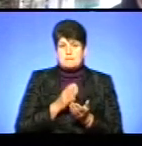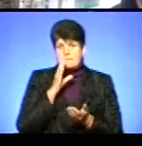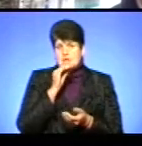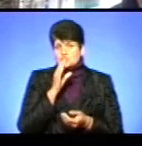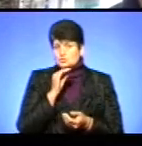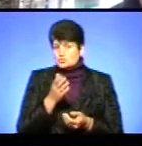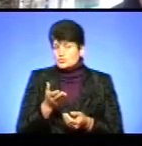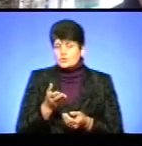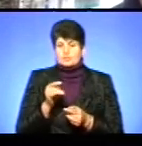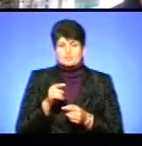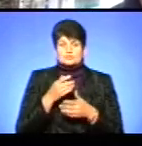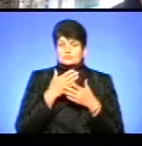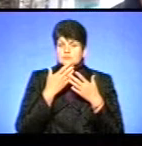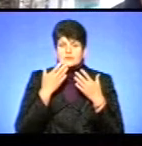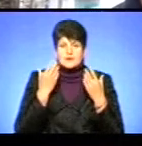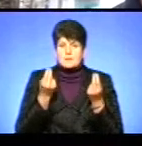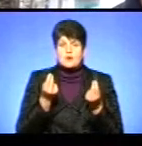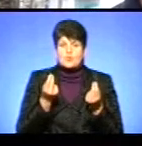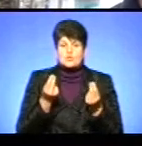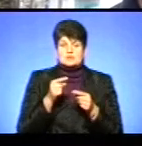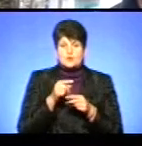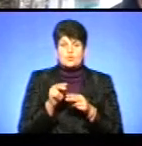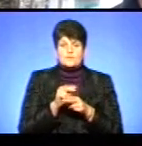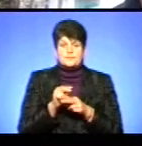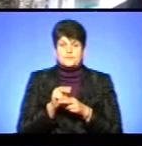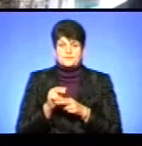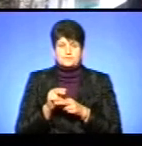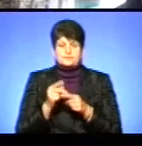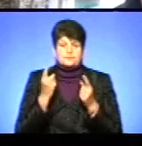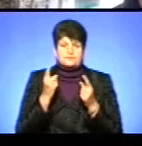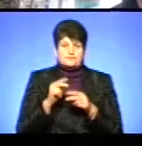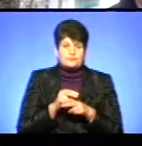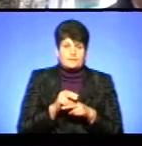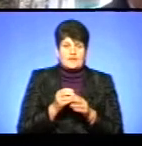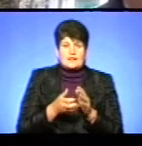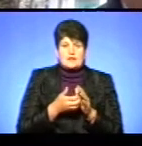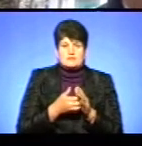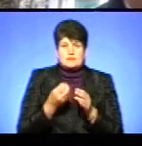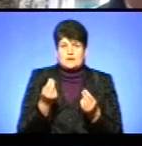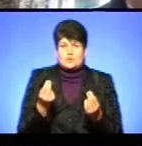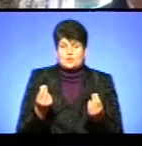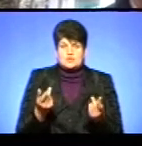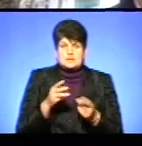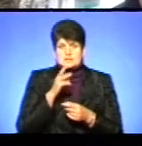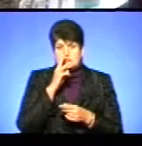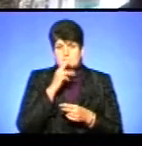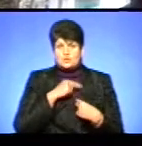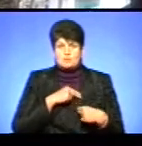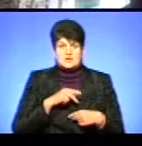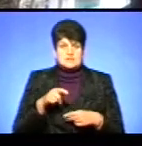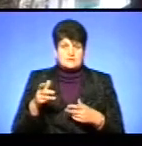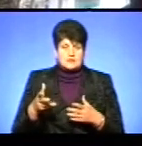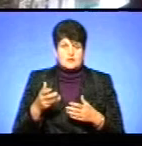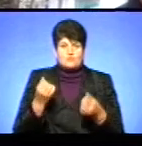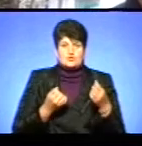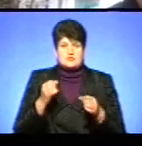'язку з тим, що нема коштів для його відловлення, капітальних ремонтів, не вистачає грошей на зарплату працівникам, водії